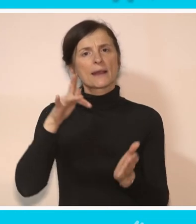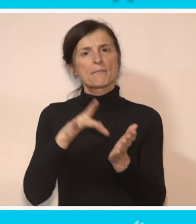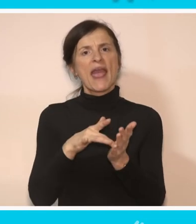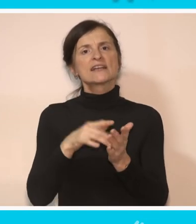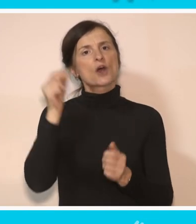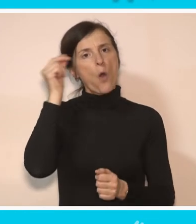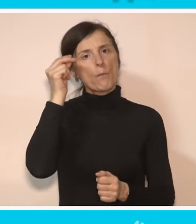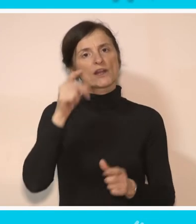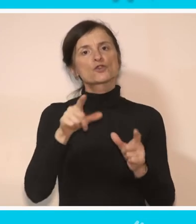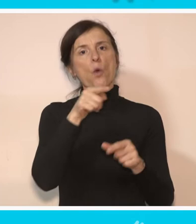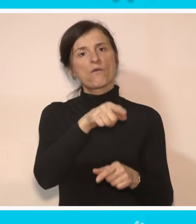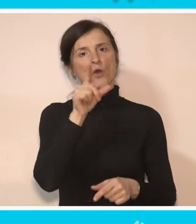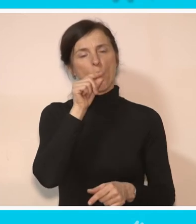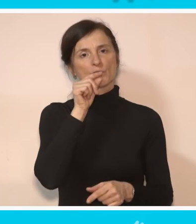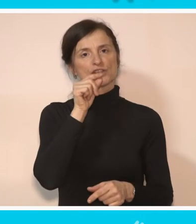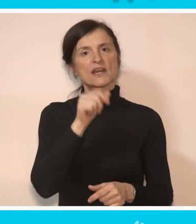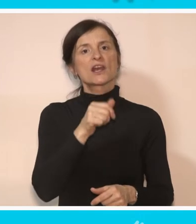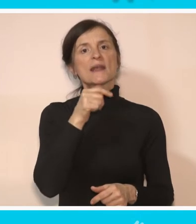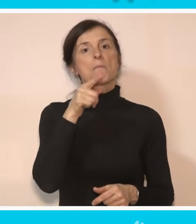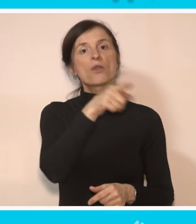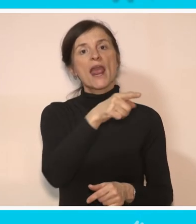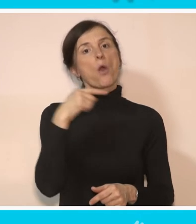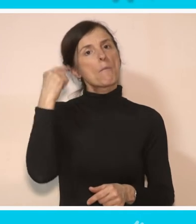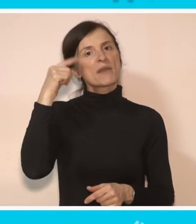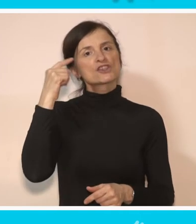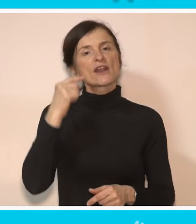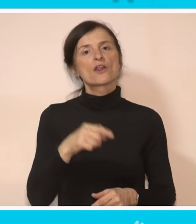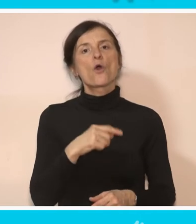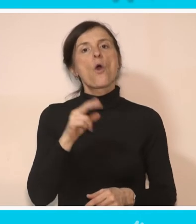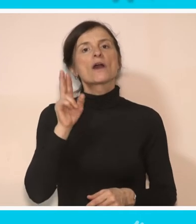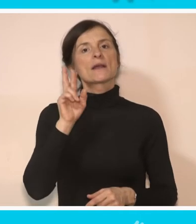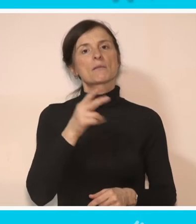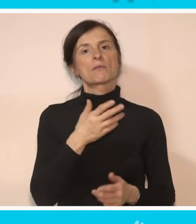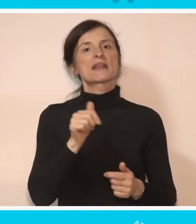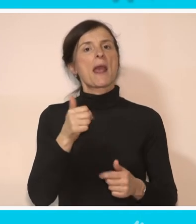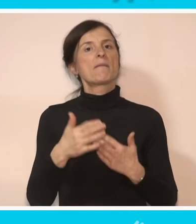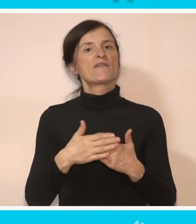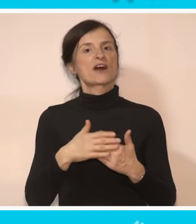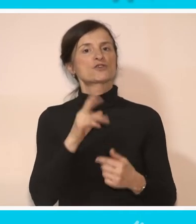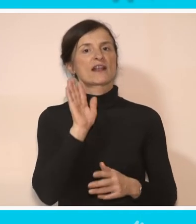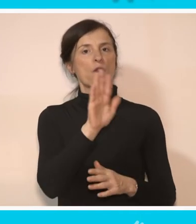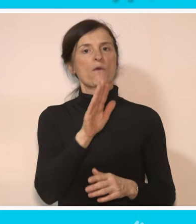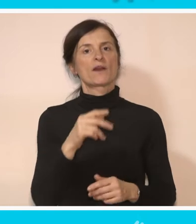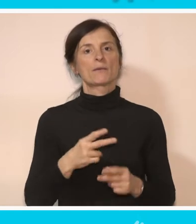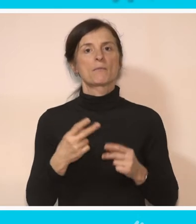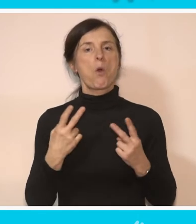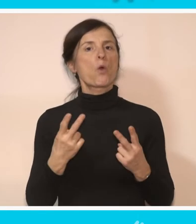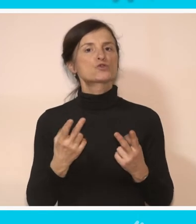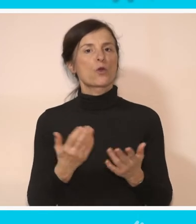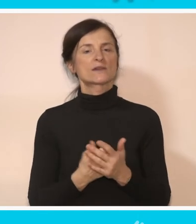mesta obrazuju u ovoj opštini, te po njenom mišljenju pogoduje njihovim mogućnostima.